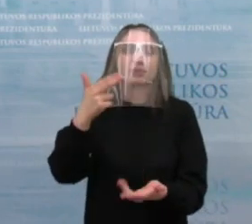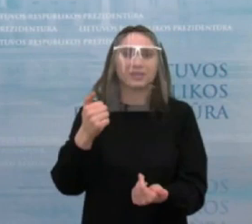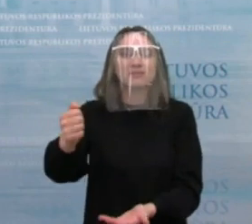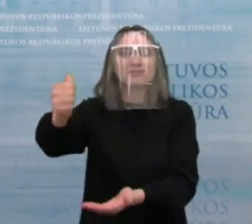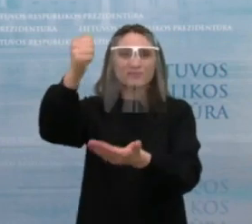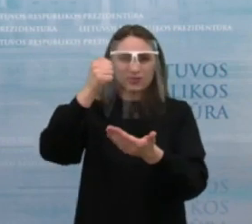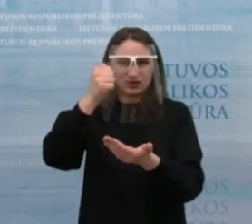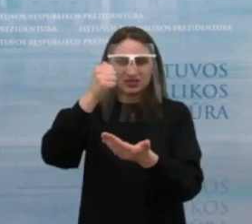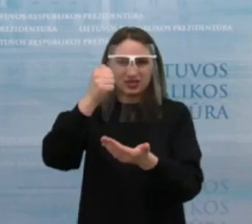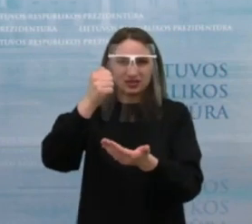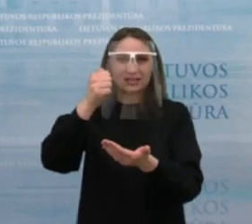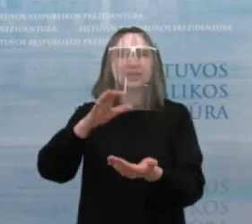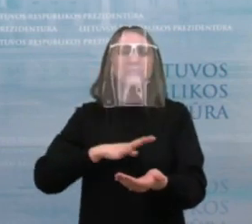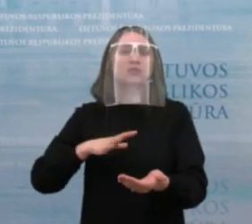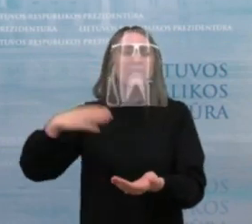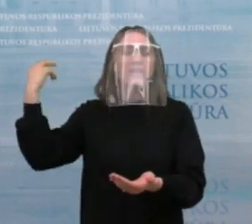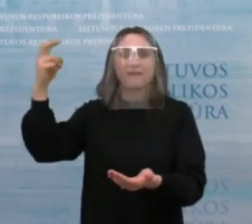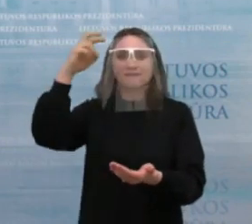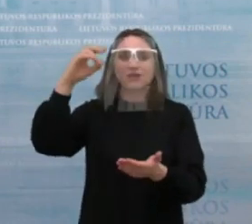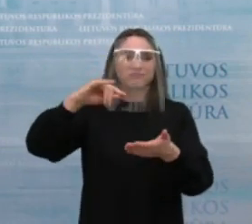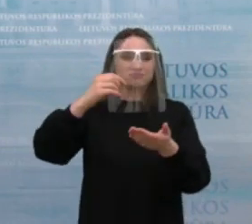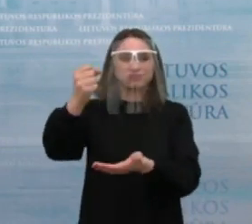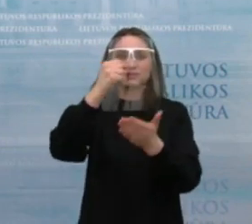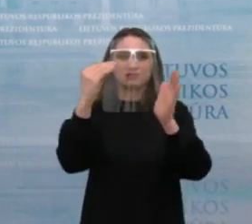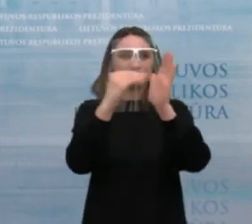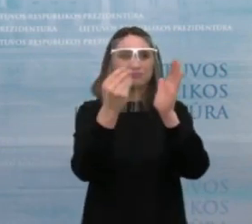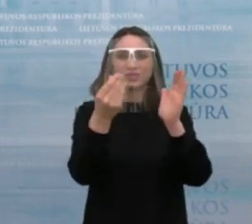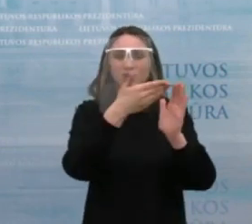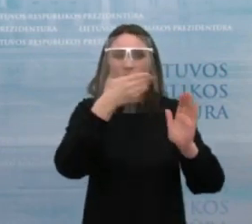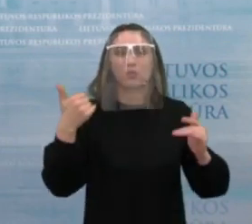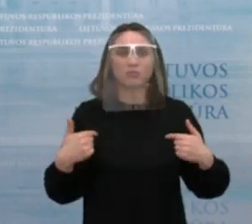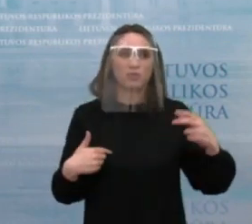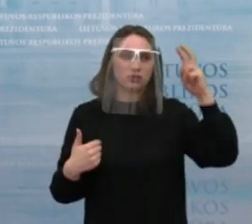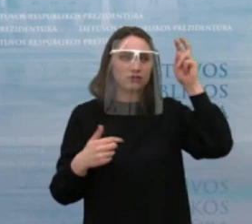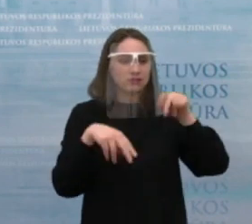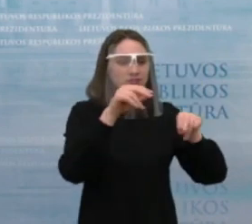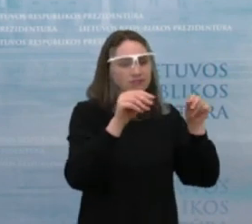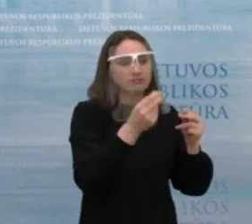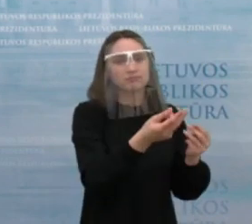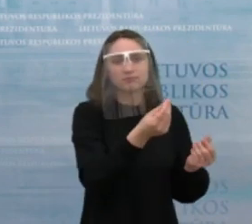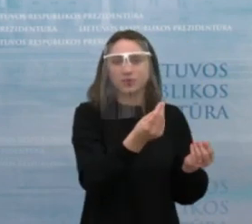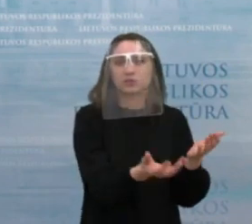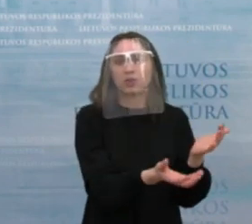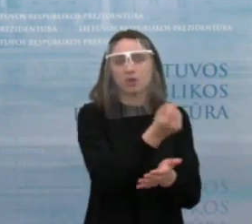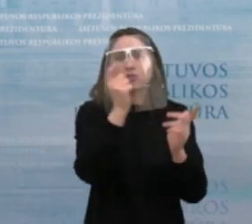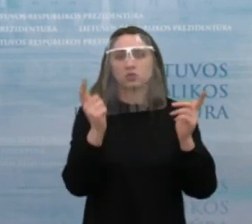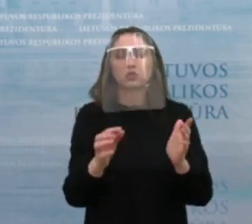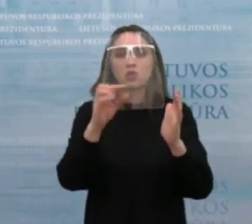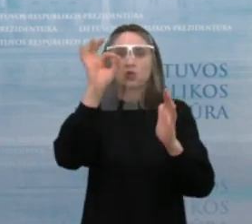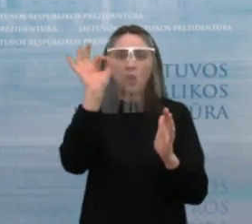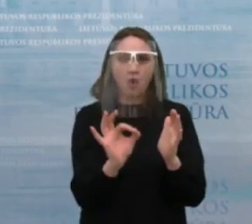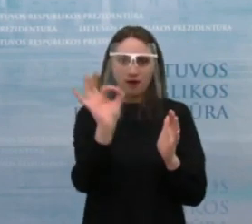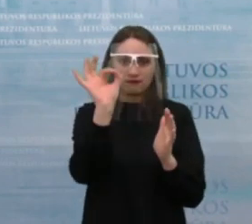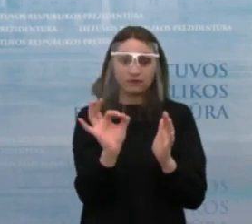buvusi vyriausybė nebuvo suplanavusi tam pinigų, mūsų vyriausybė liešų rado ir šitas procentas koficento dydis yra